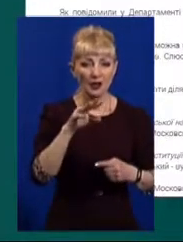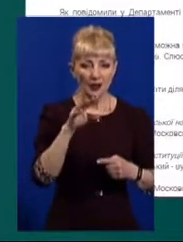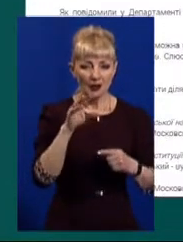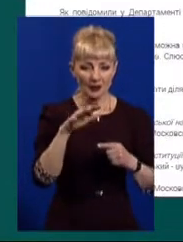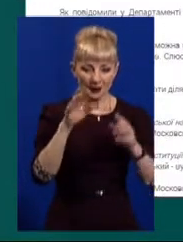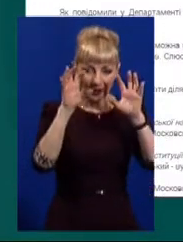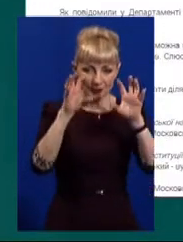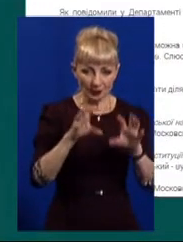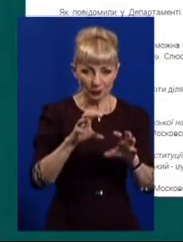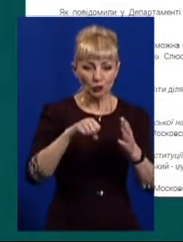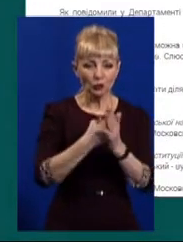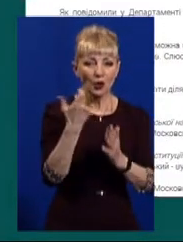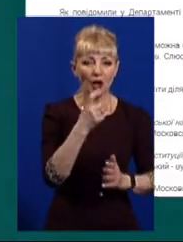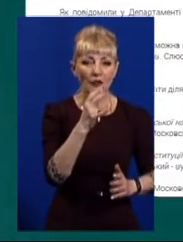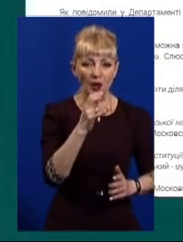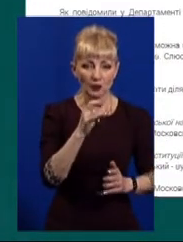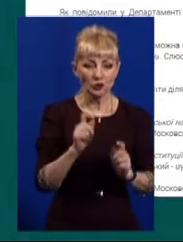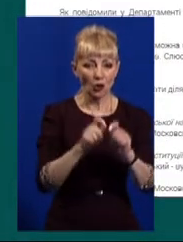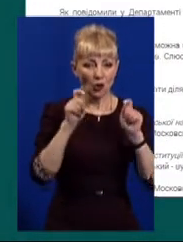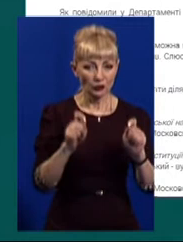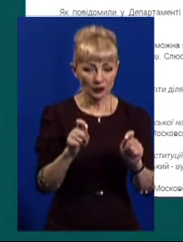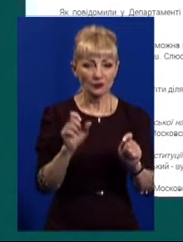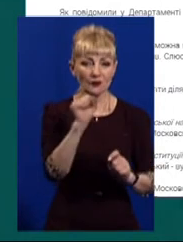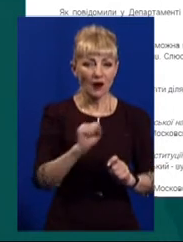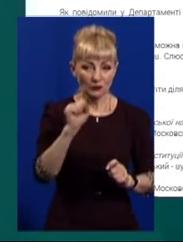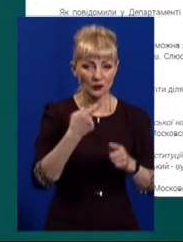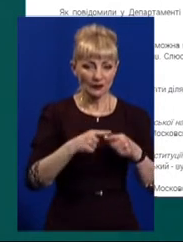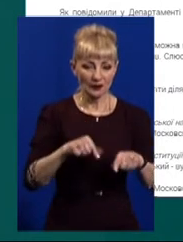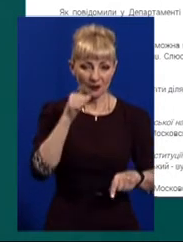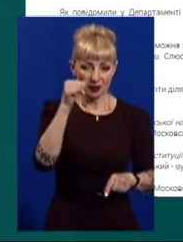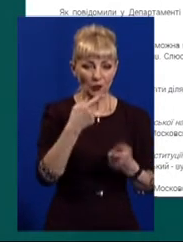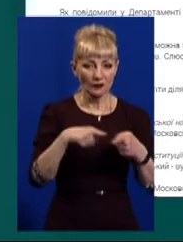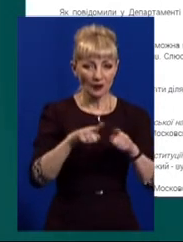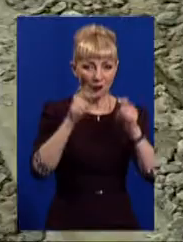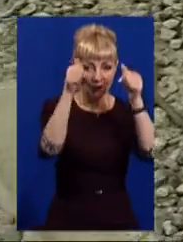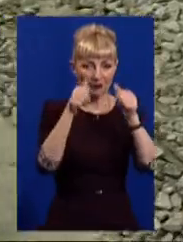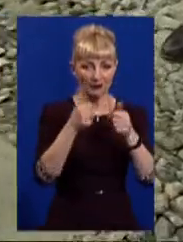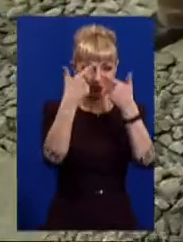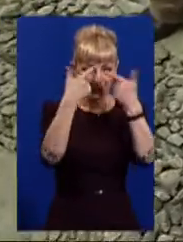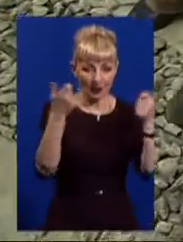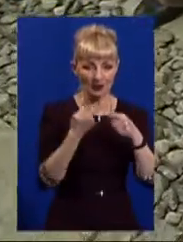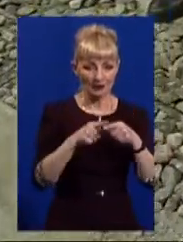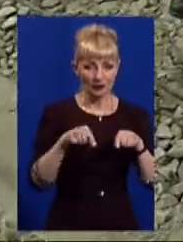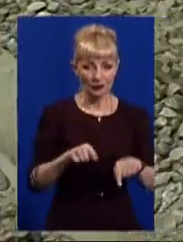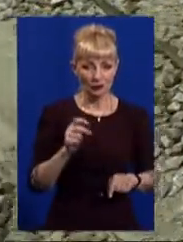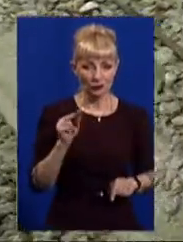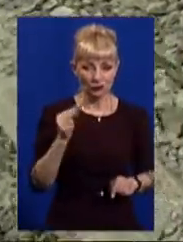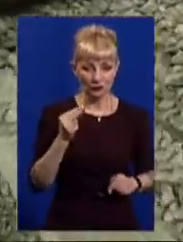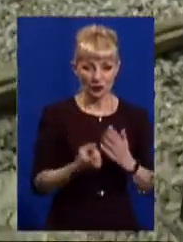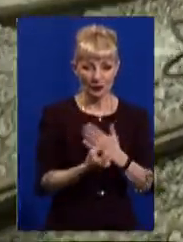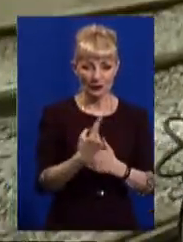руху цьогоріч, всередині серпня. Таке оголошення з'явилось на сайті мерії цього четверга. Ну взагалі,